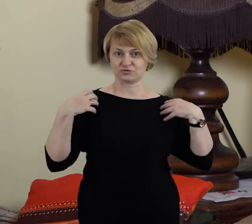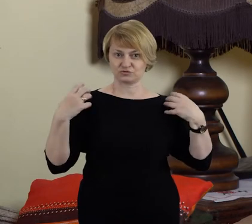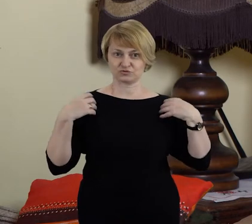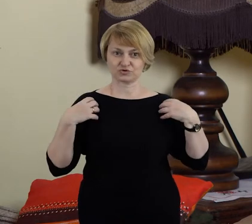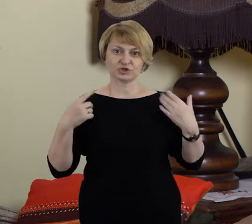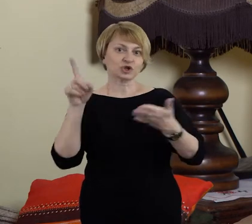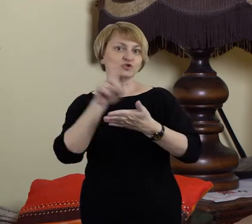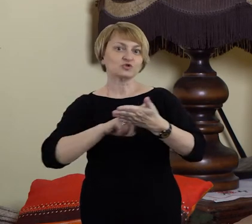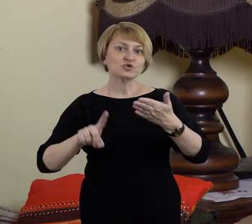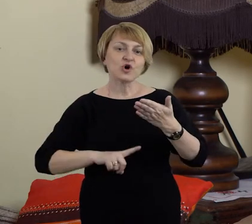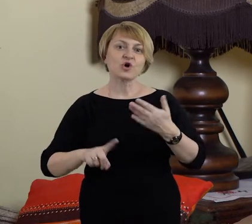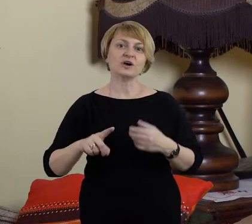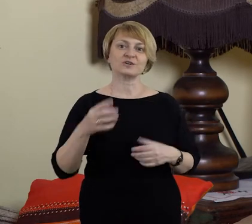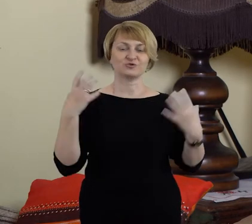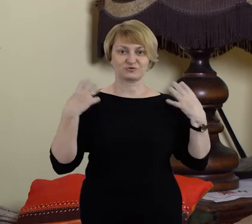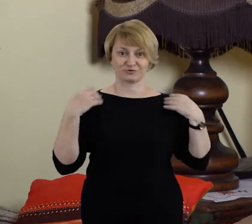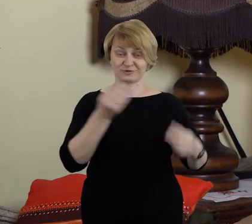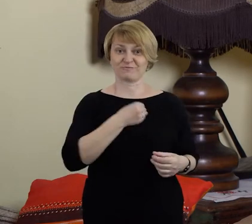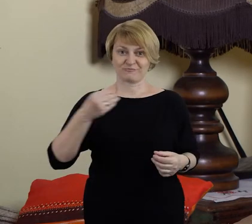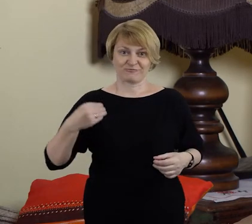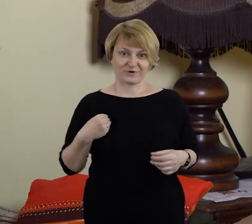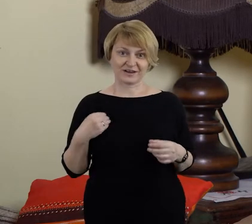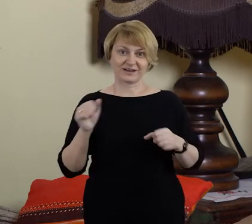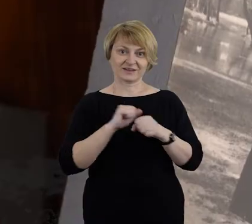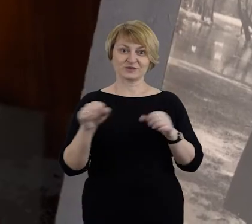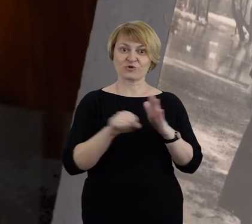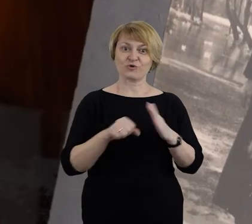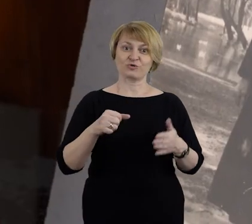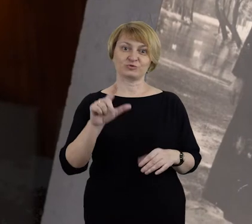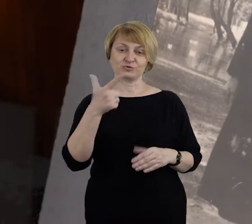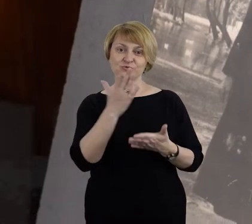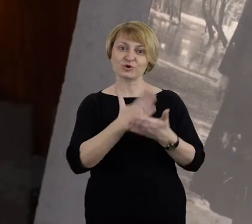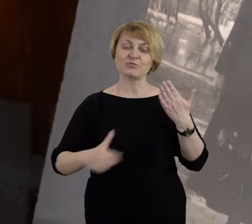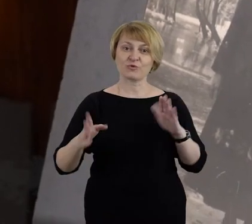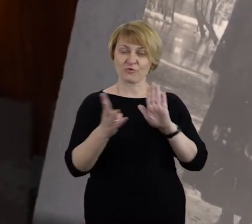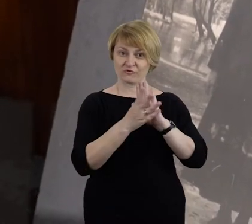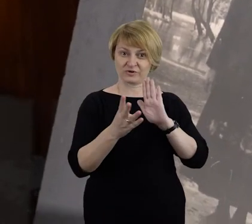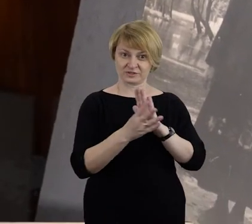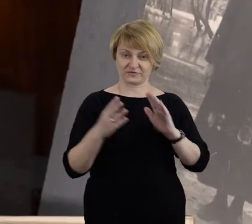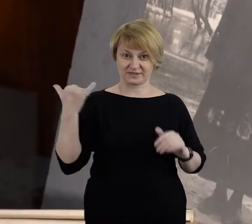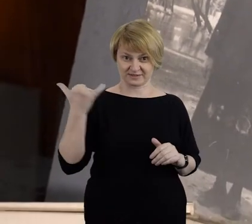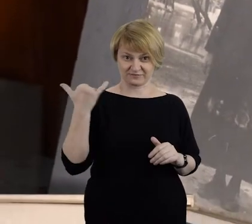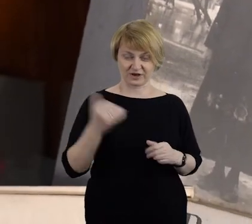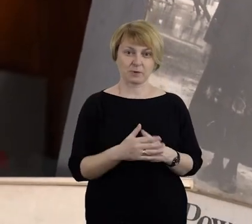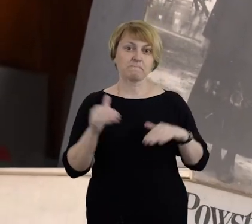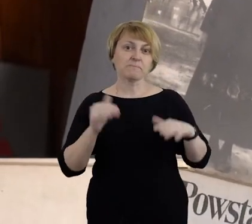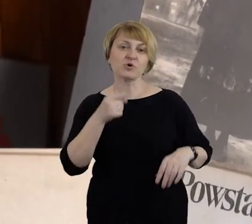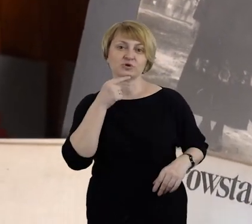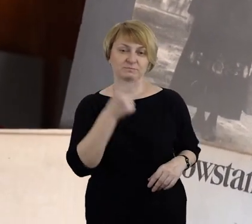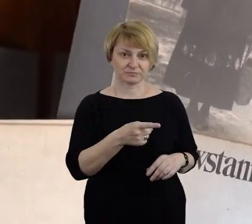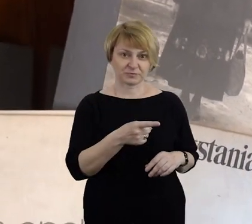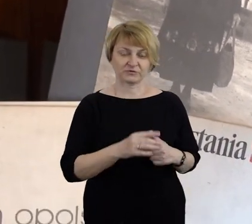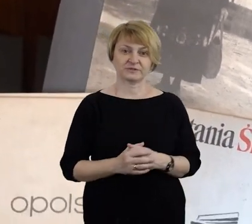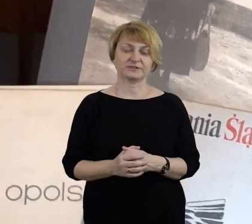życie śląskie, życie polonijne jest od drugiej połowy XIX wieku. I